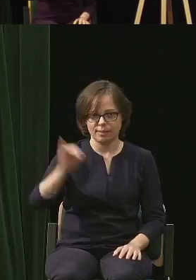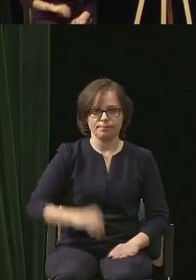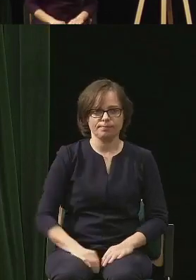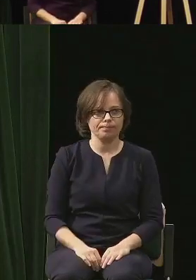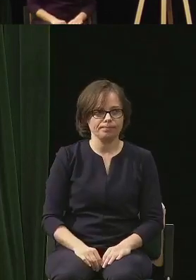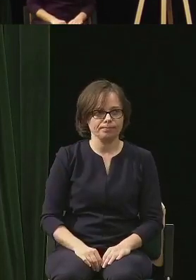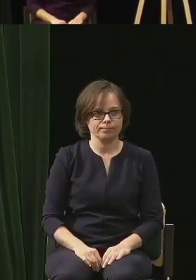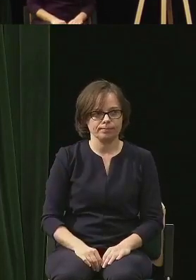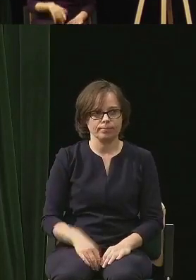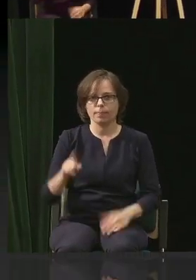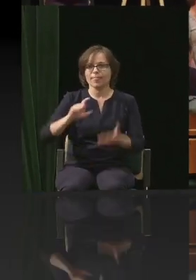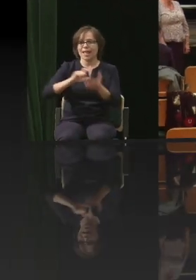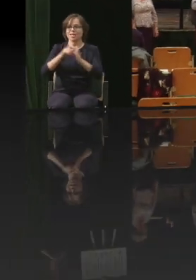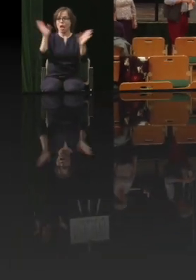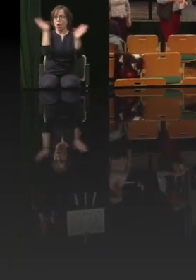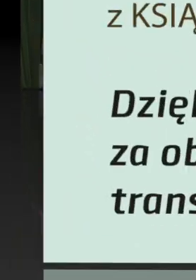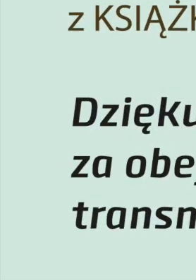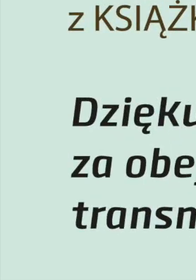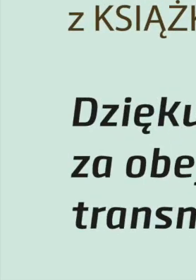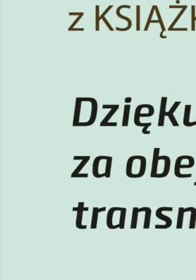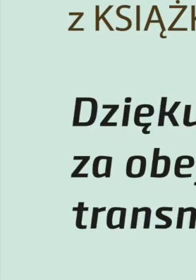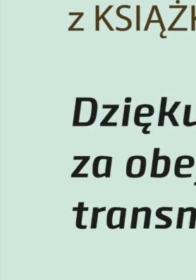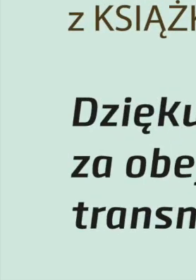Przewietrzenie sali i wracamy na koncert.